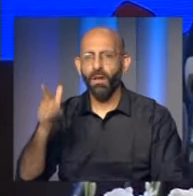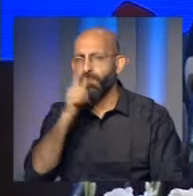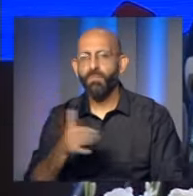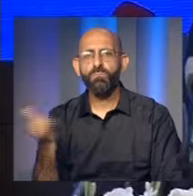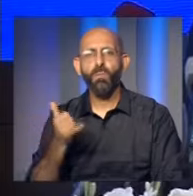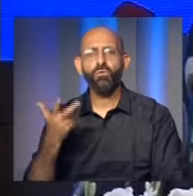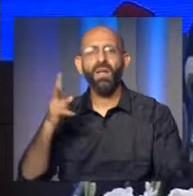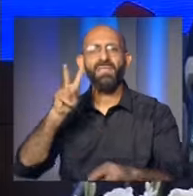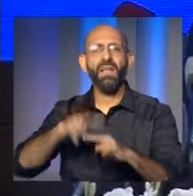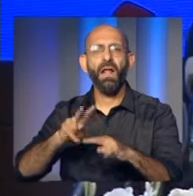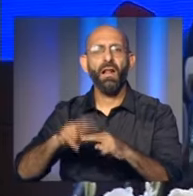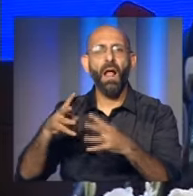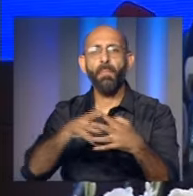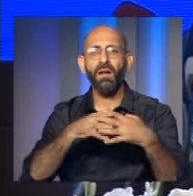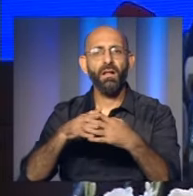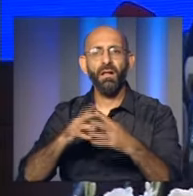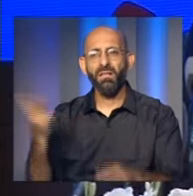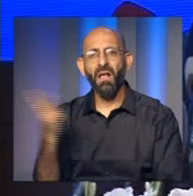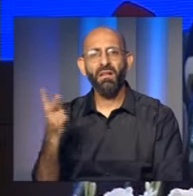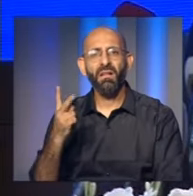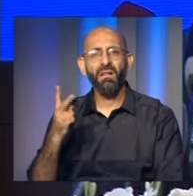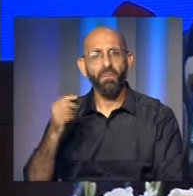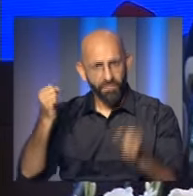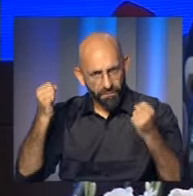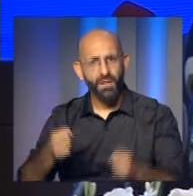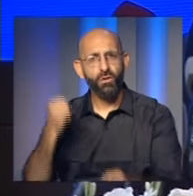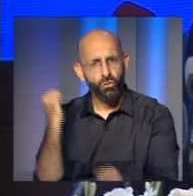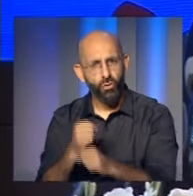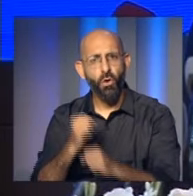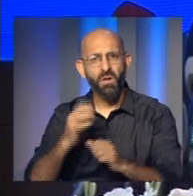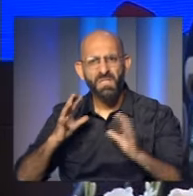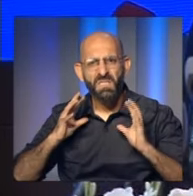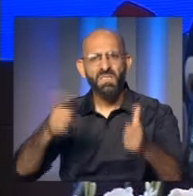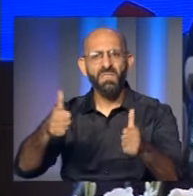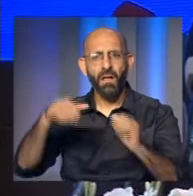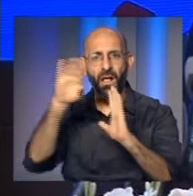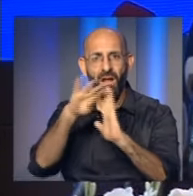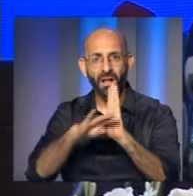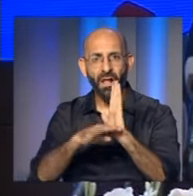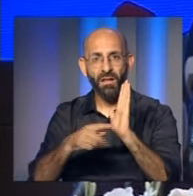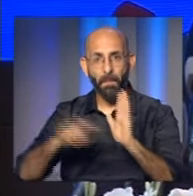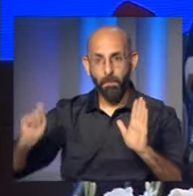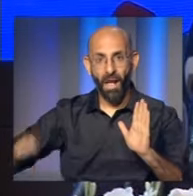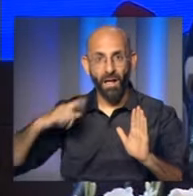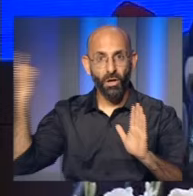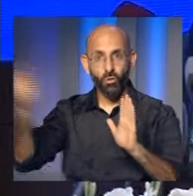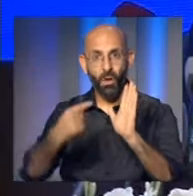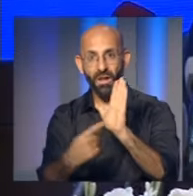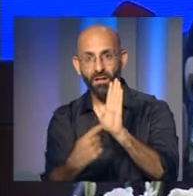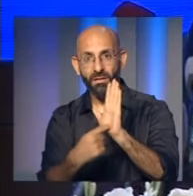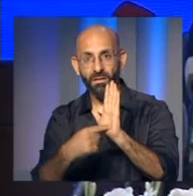القائمة مع هذا الكيان وإذا كان الكيان الإسرائيلي والولايات المتحدة قادران على لا فعل شيء